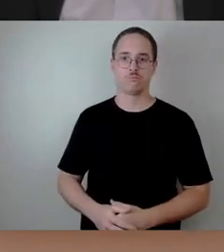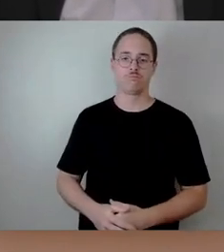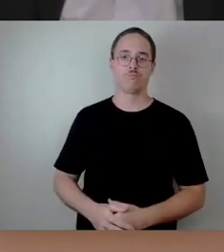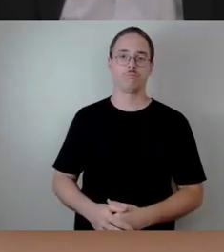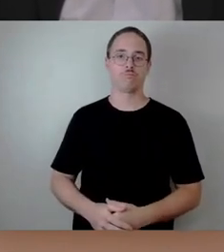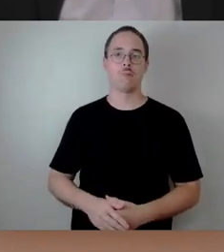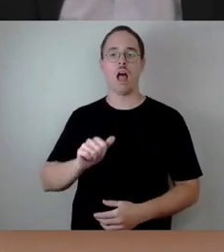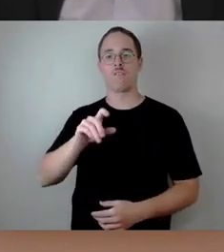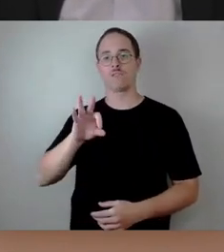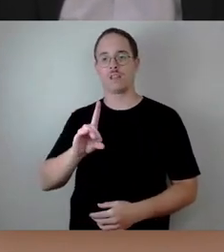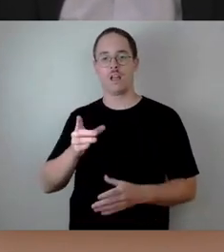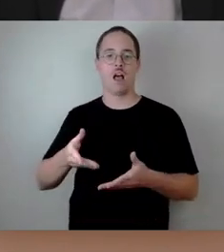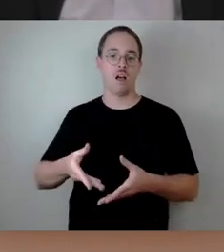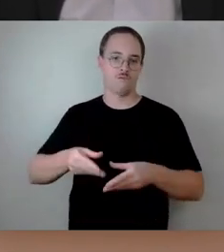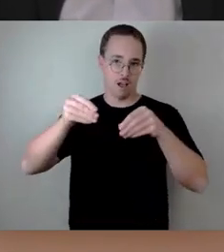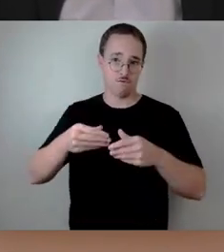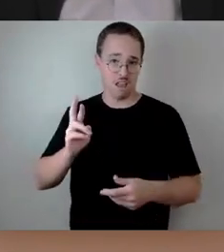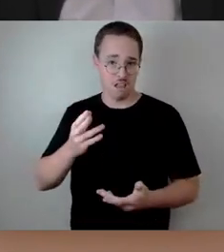Wer macht die Frage?